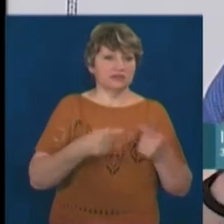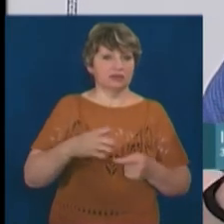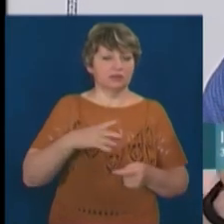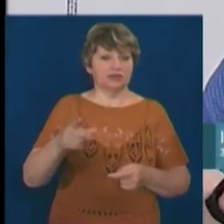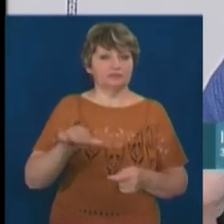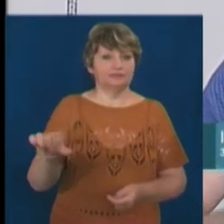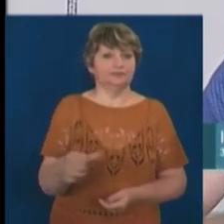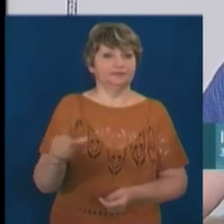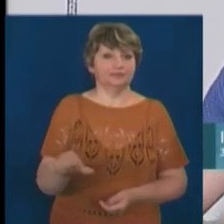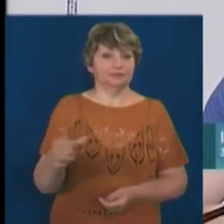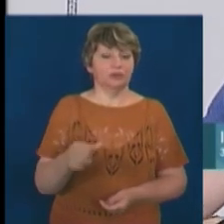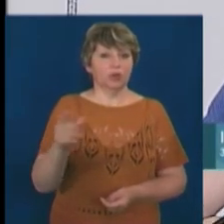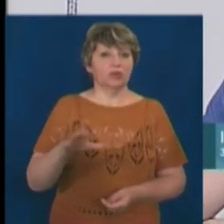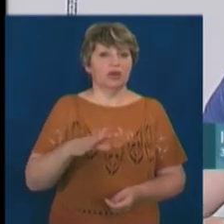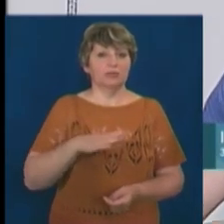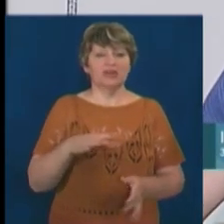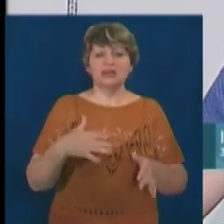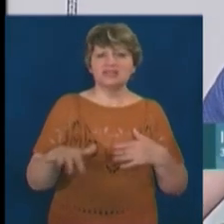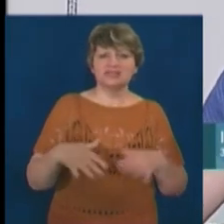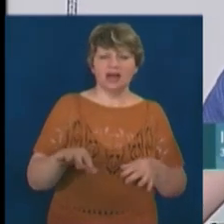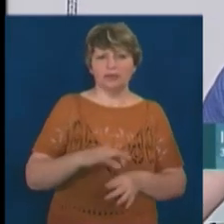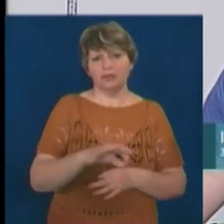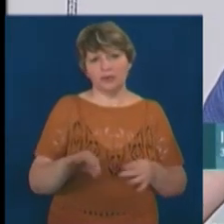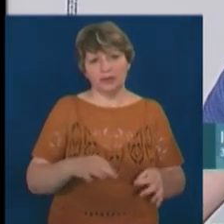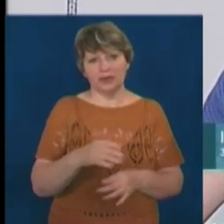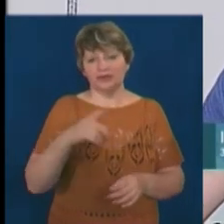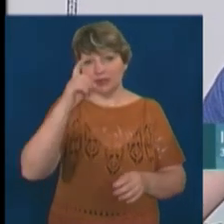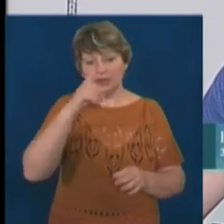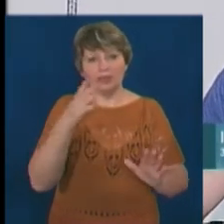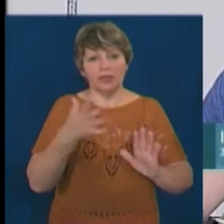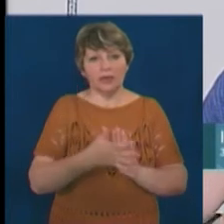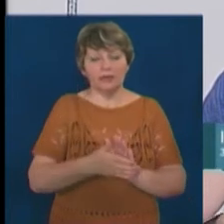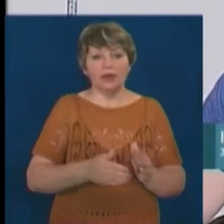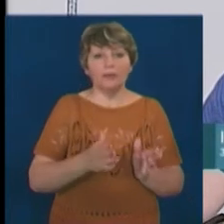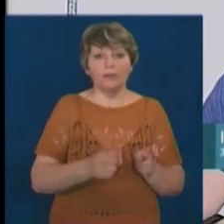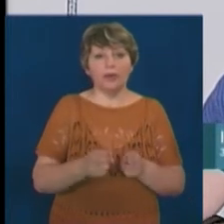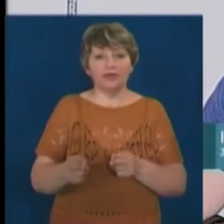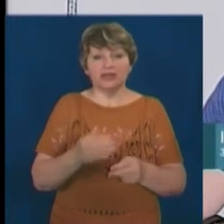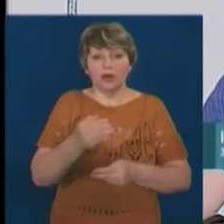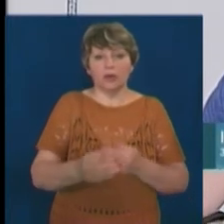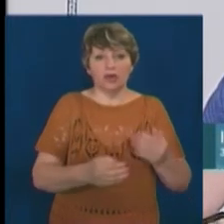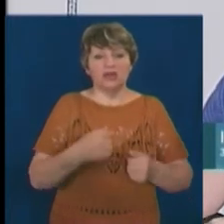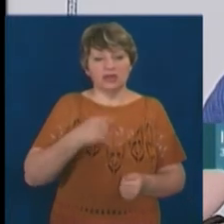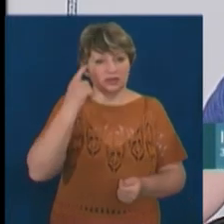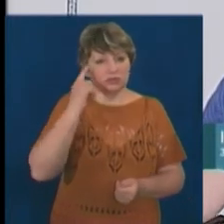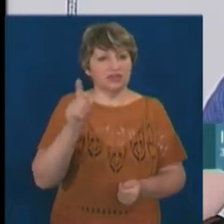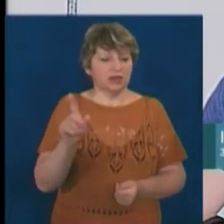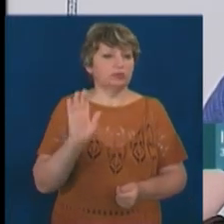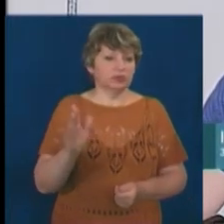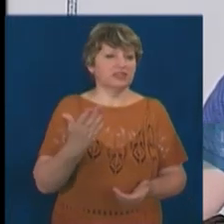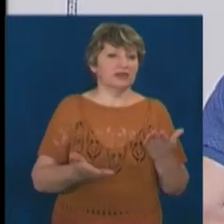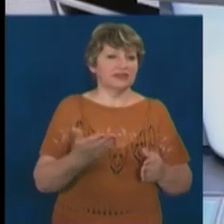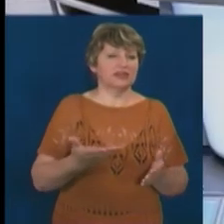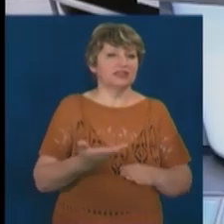був слабо структурований проєкт. Вона не розуміла порядок кроків. І я думав, що їй буде важко його